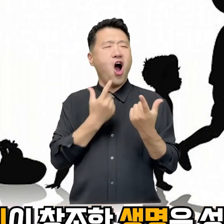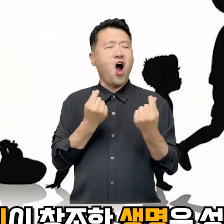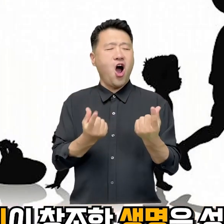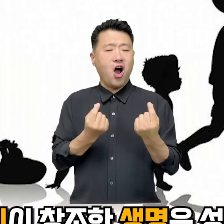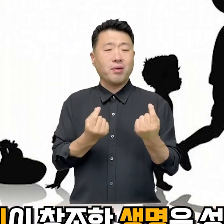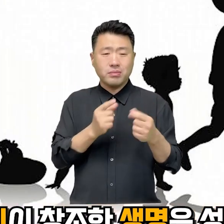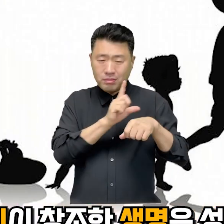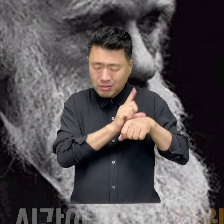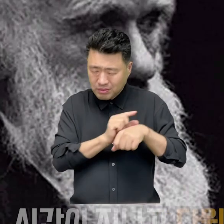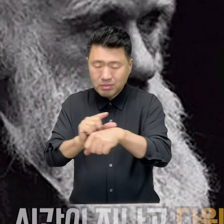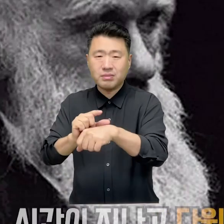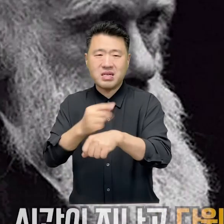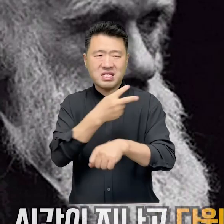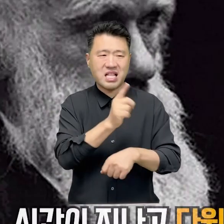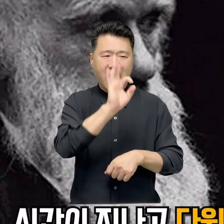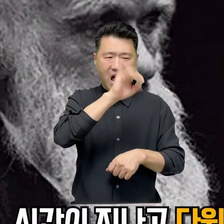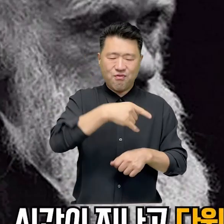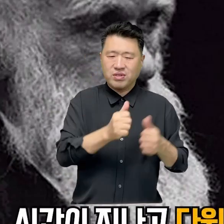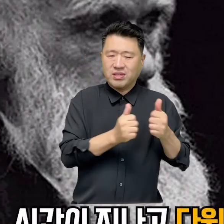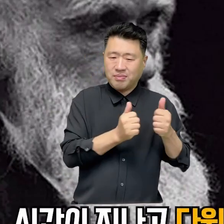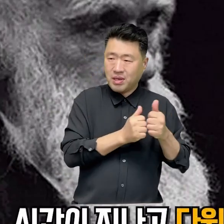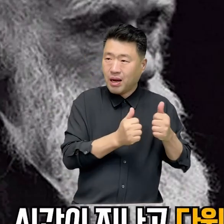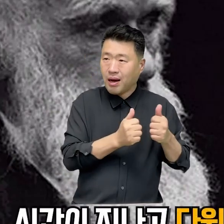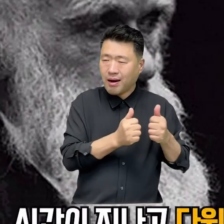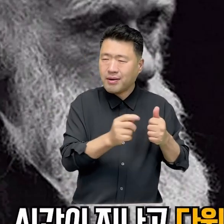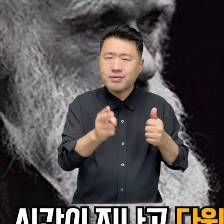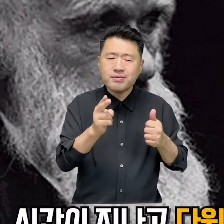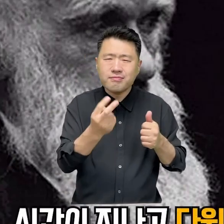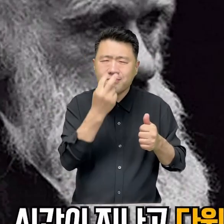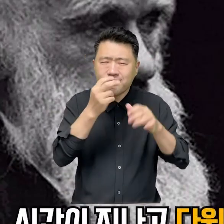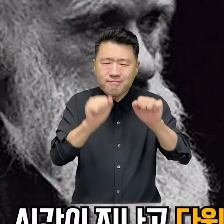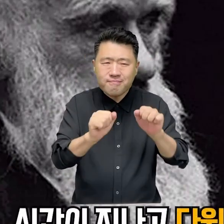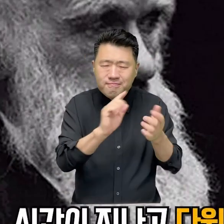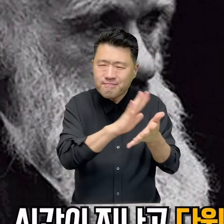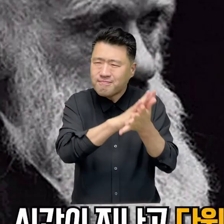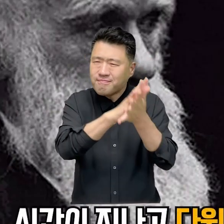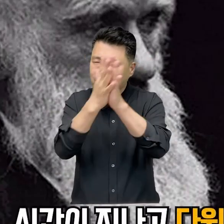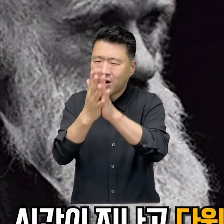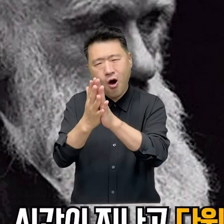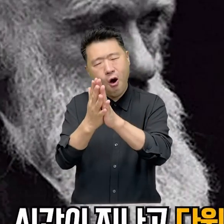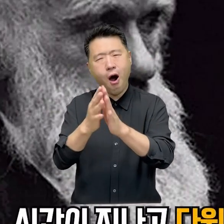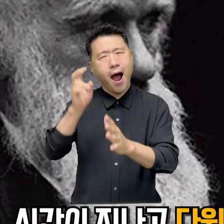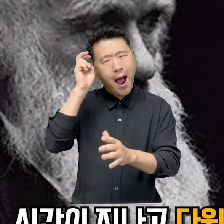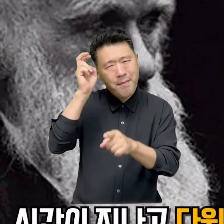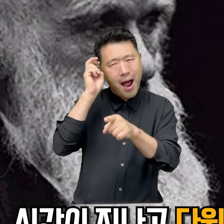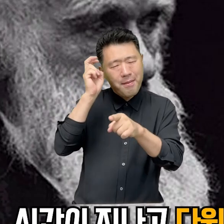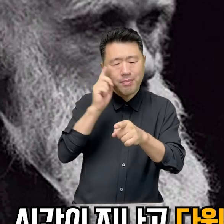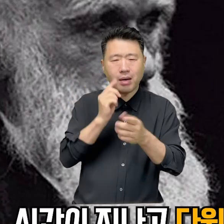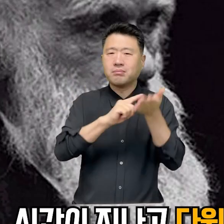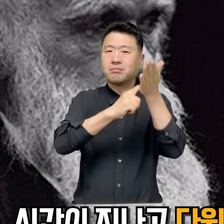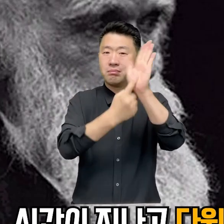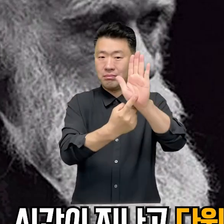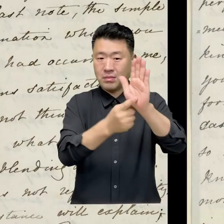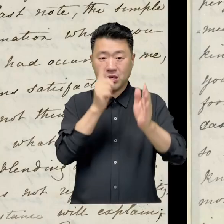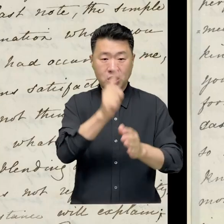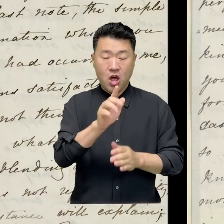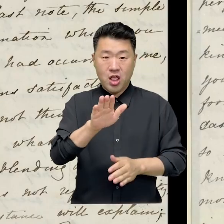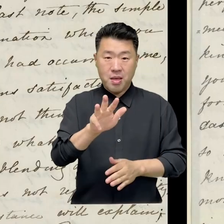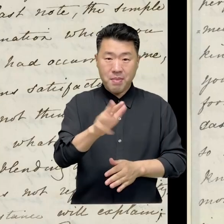생각이 있었다. 시간이 지나고 찰스 다윈은 생명 탄생에 대한 구체적 가설을 내놓았다.